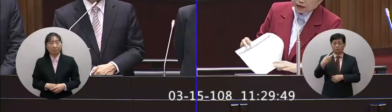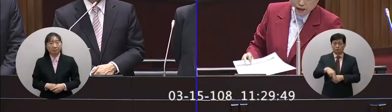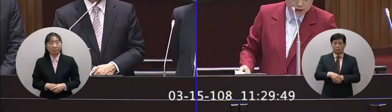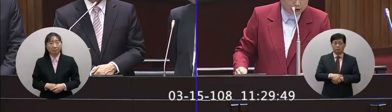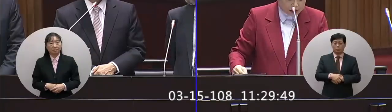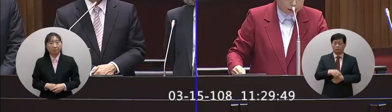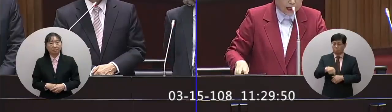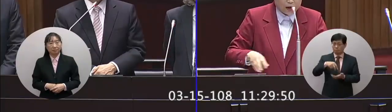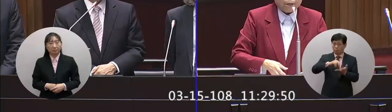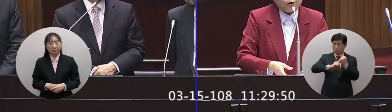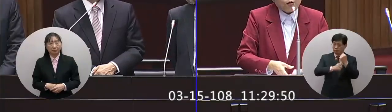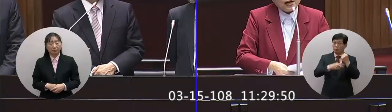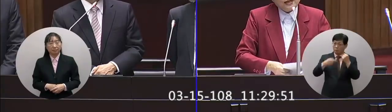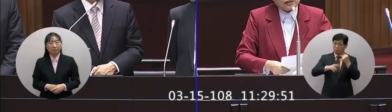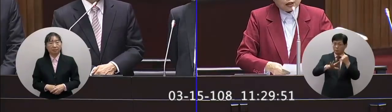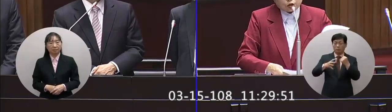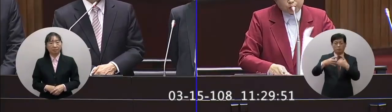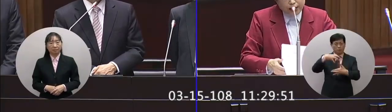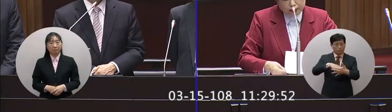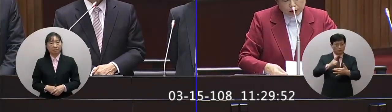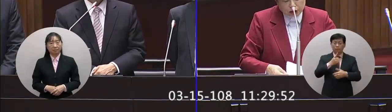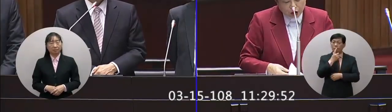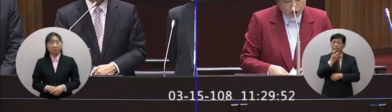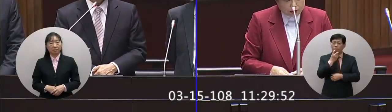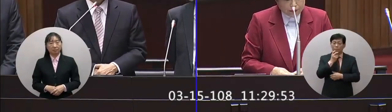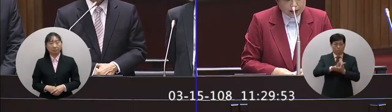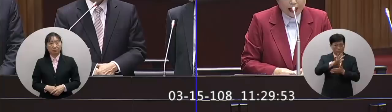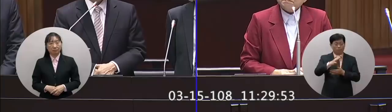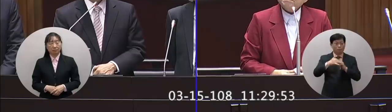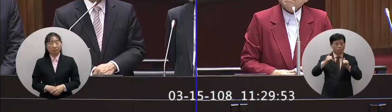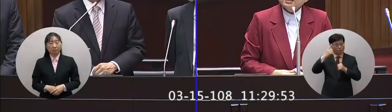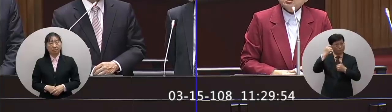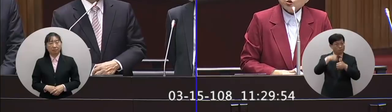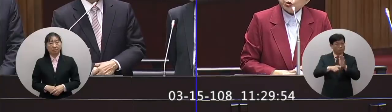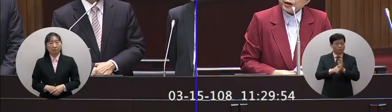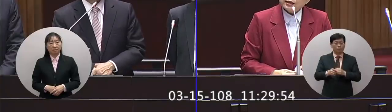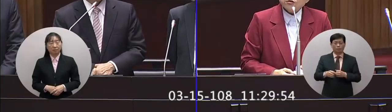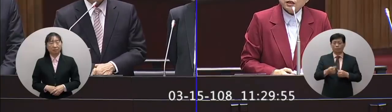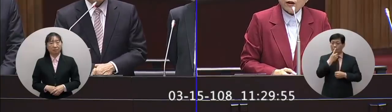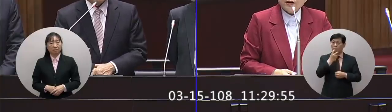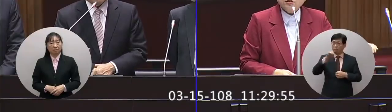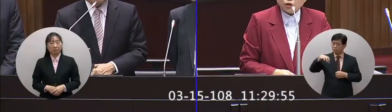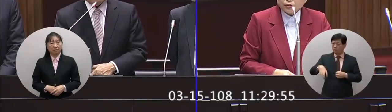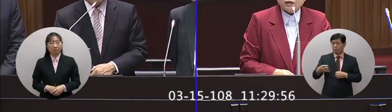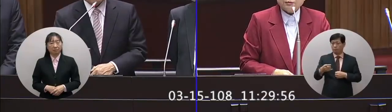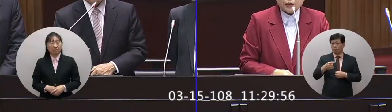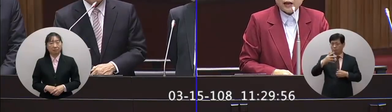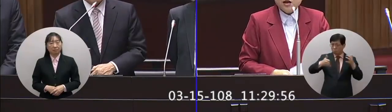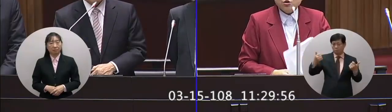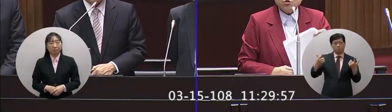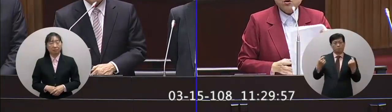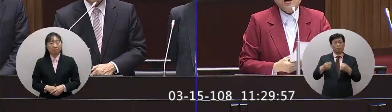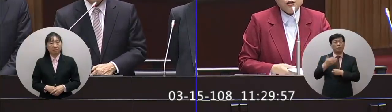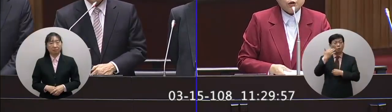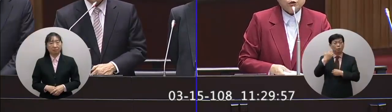這些這些立法裡面還有包括這個中央就是以後明代從中央到地方首長及